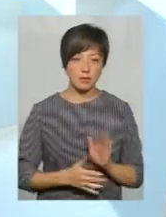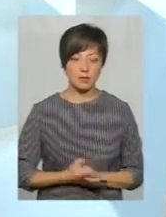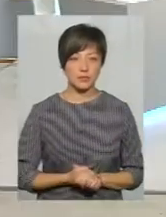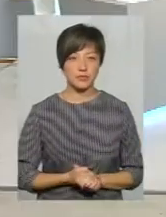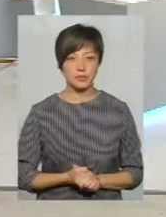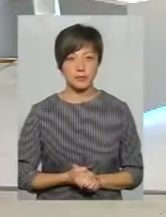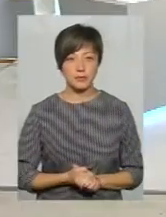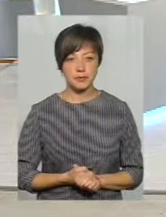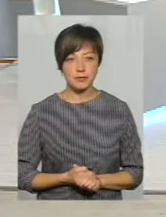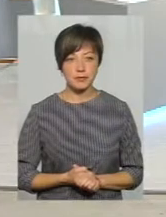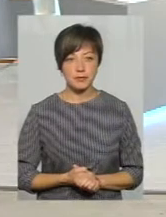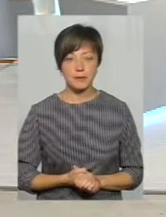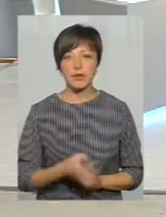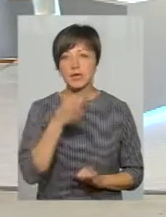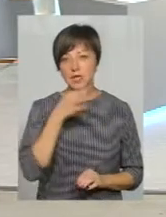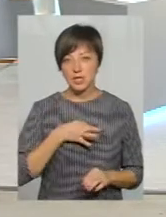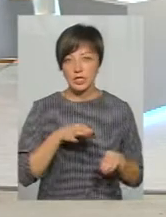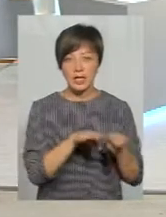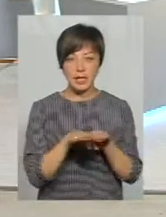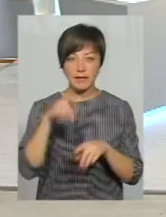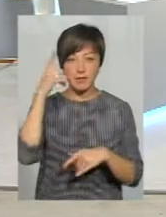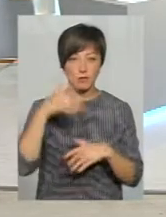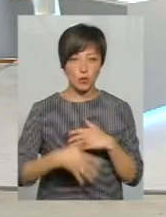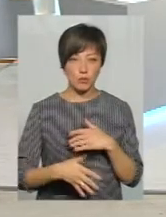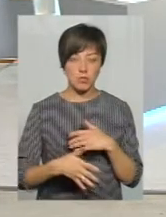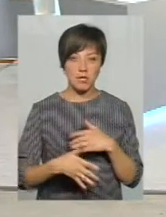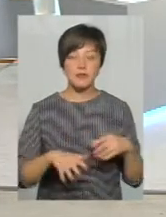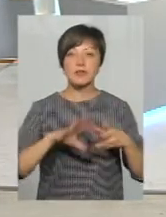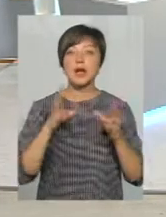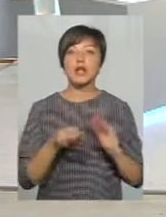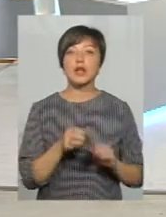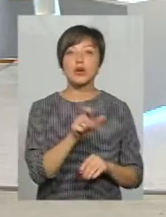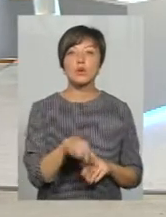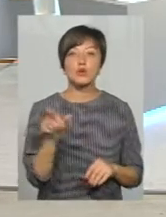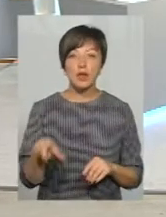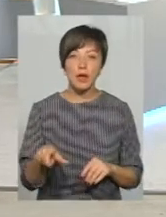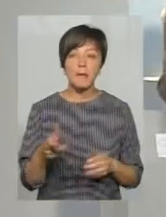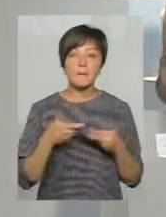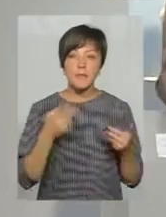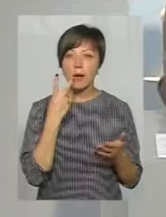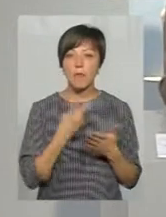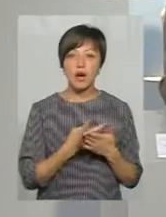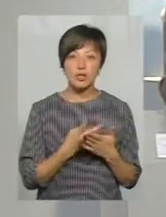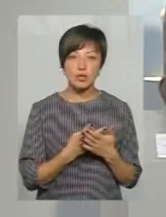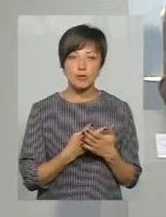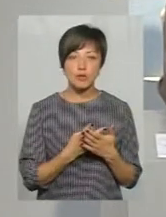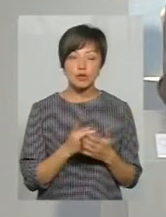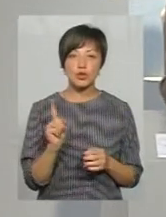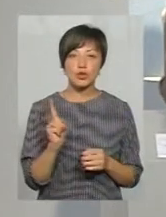От Ви мені скажіть про цей рівень свідомості взагалі людей. То, що ми бачимо, що